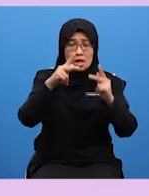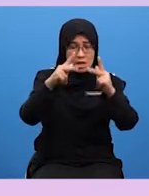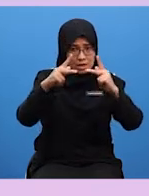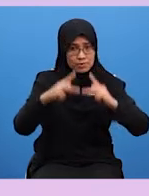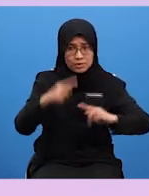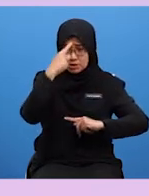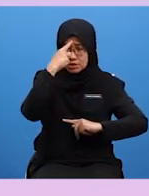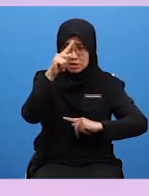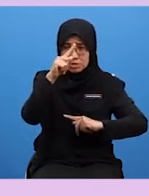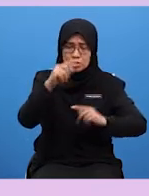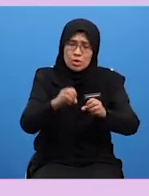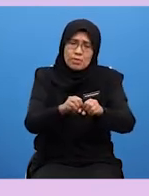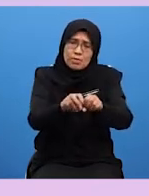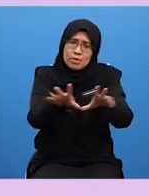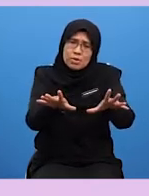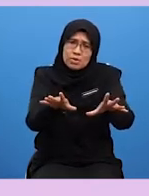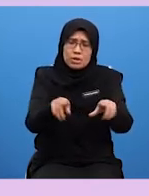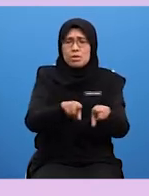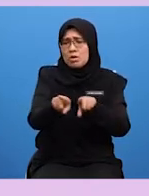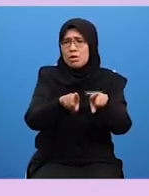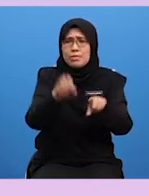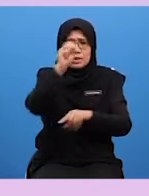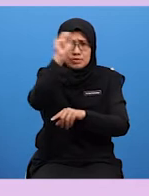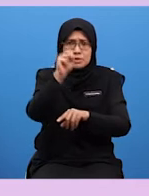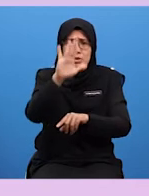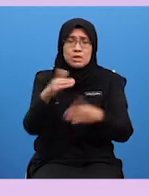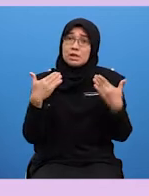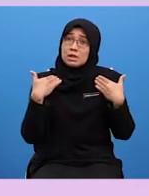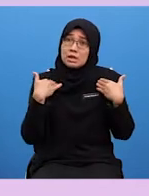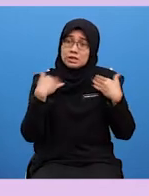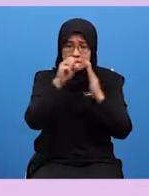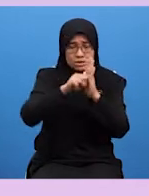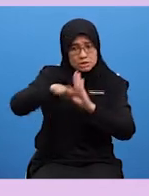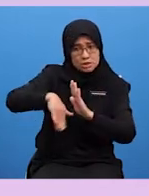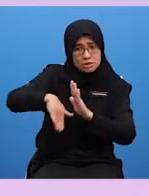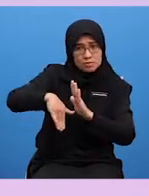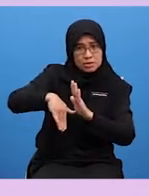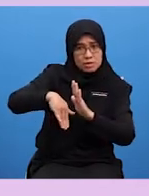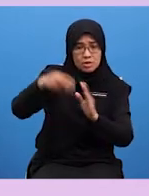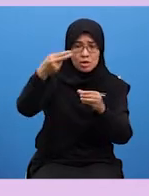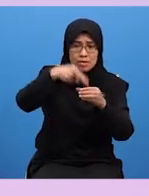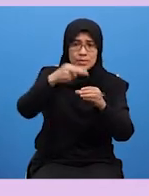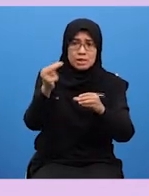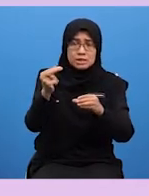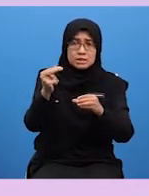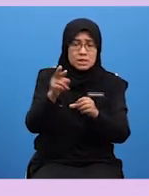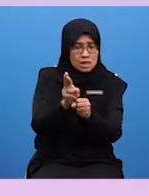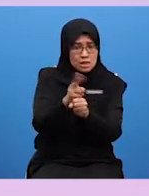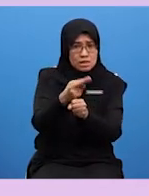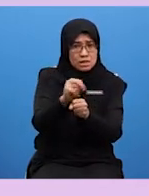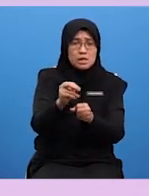untuk merungkaikan pelbagai persoalan yang wujud Sebelum penghasilan perikaan sebenar